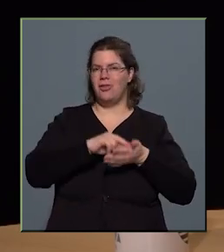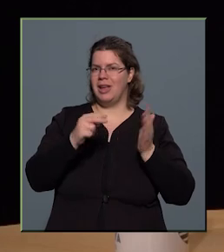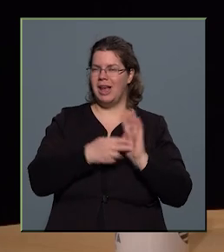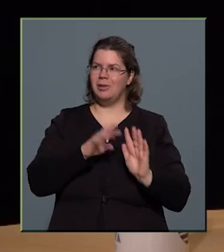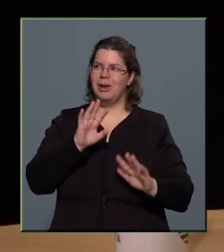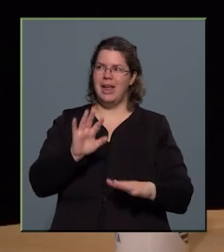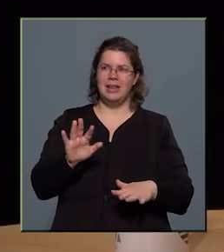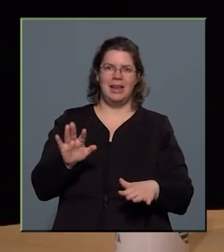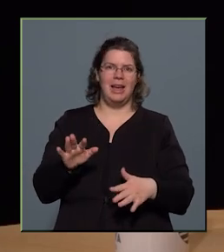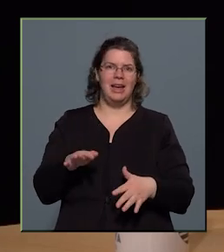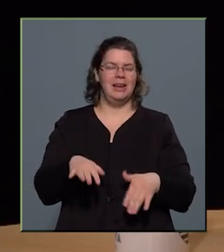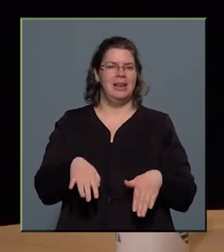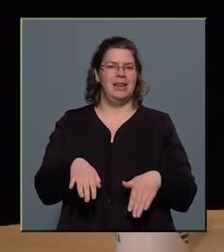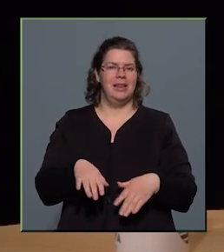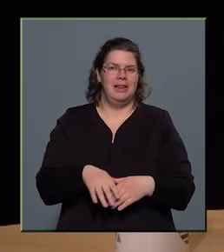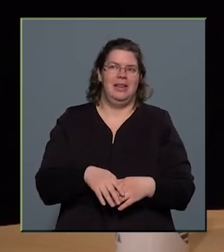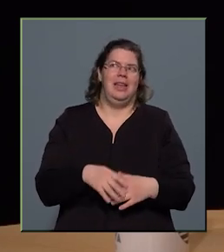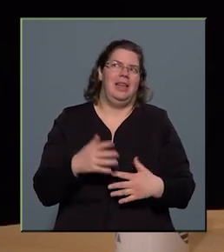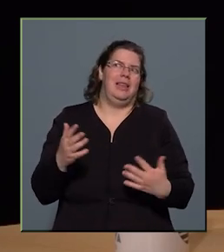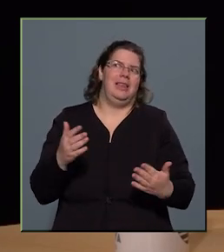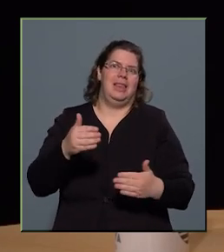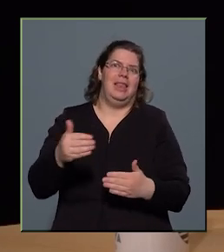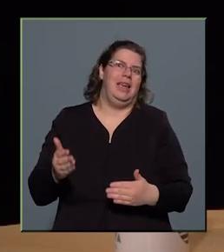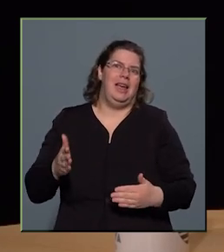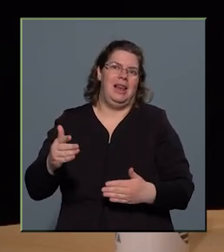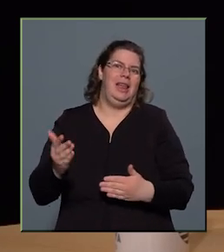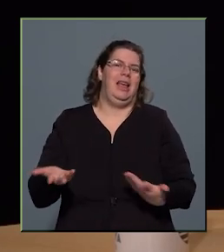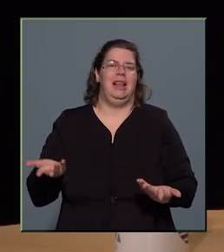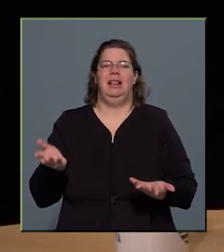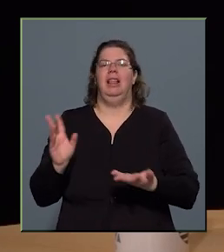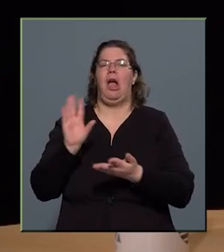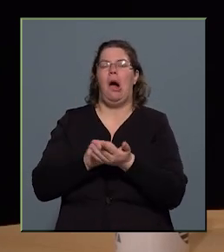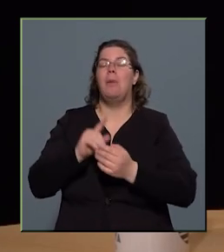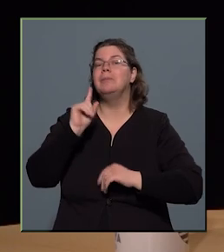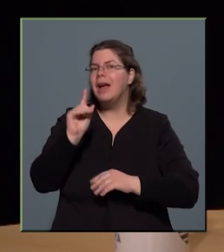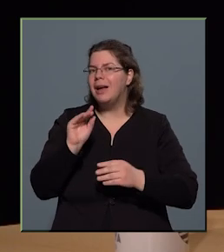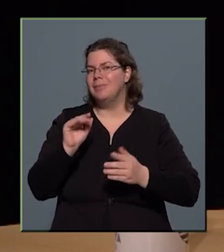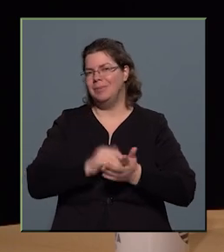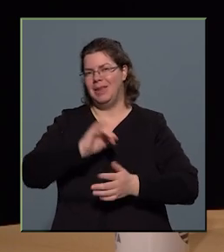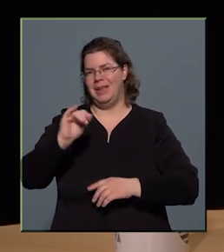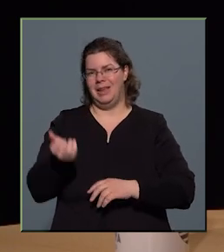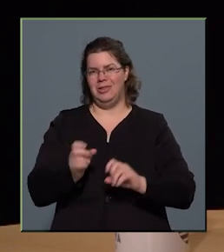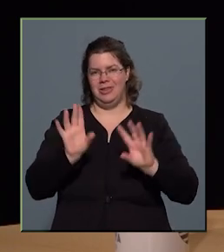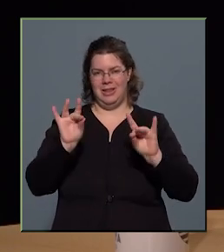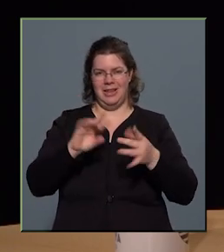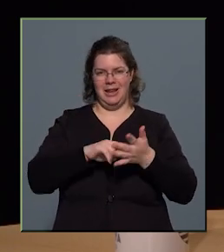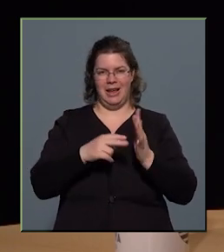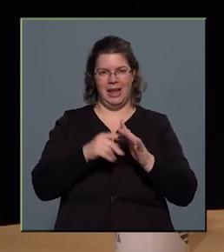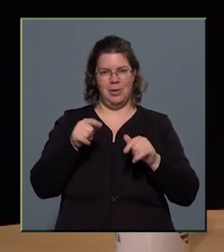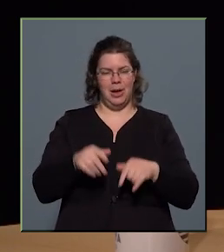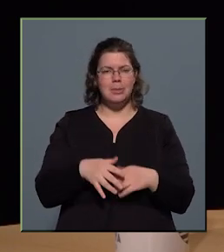szélén lakom, de azért mégiscsak tizedik kerületben.